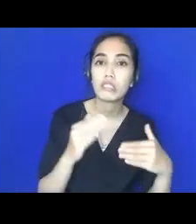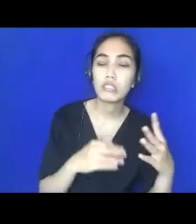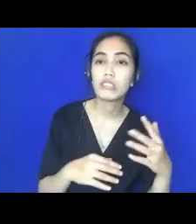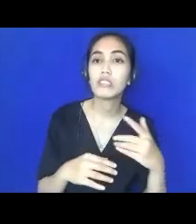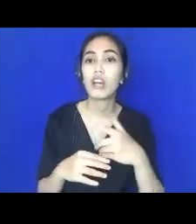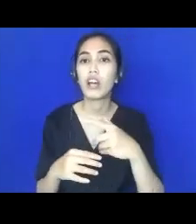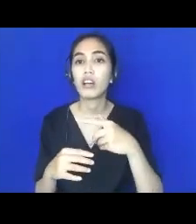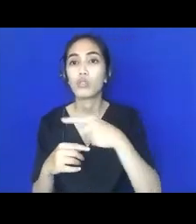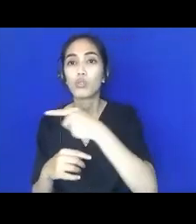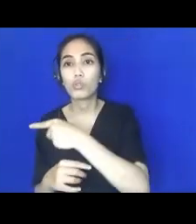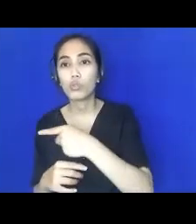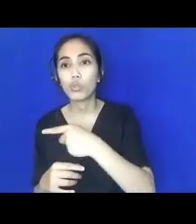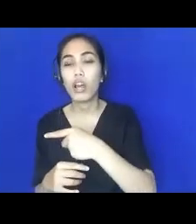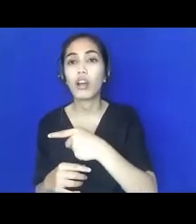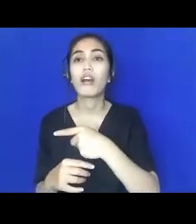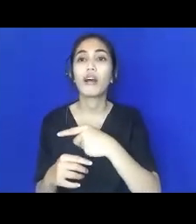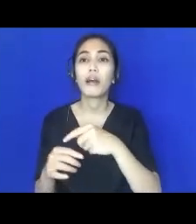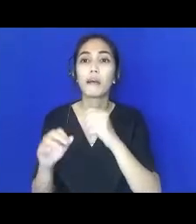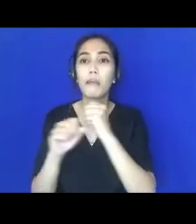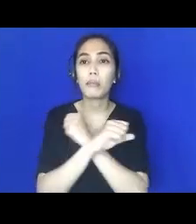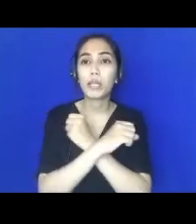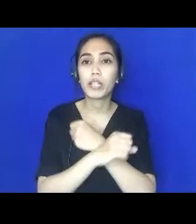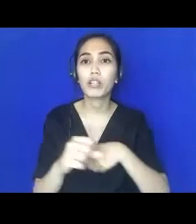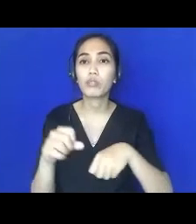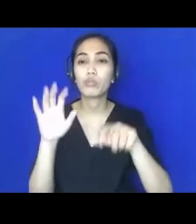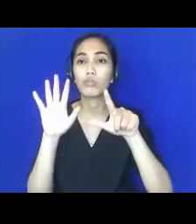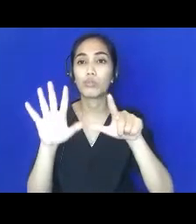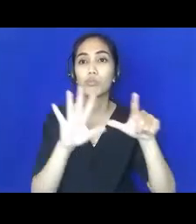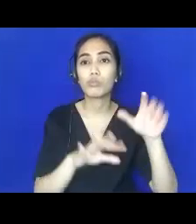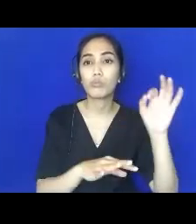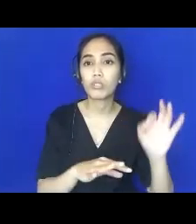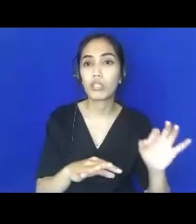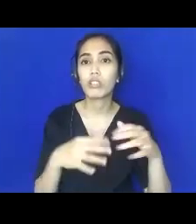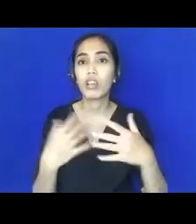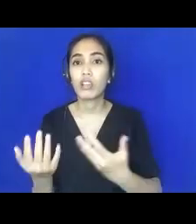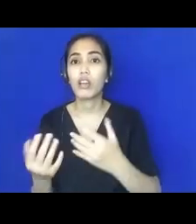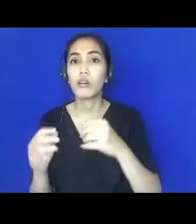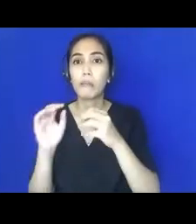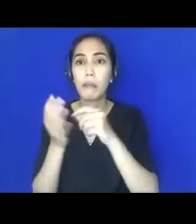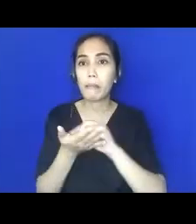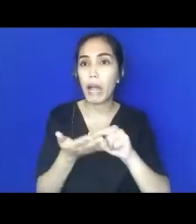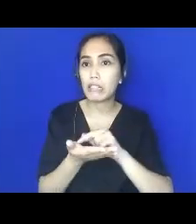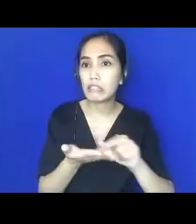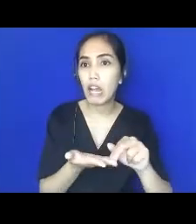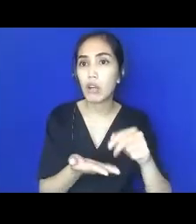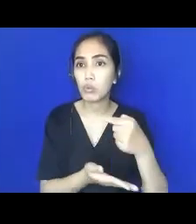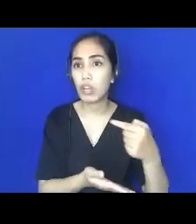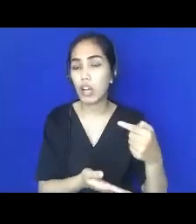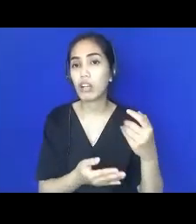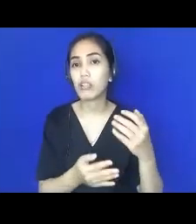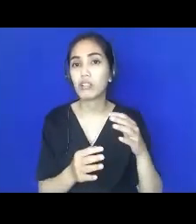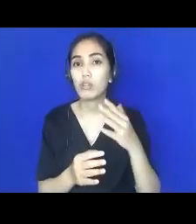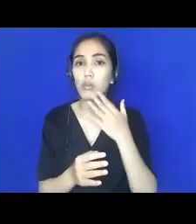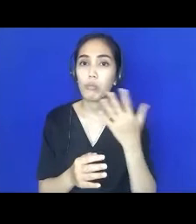matematika itu 77% kurang membaca agak lumayan separohnya dan kurang dalam sains adalah